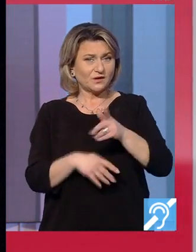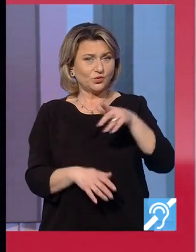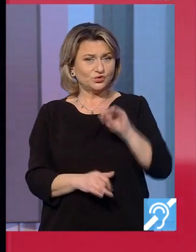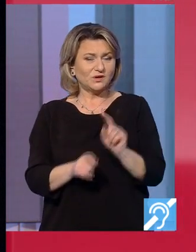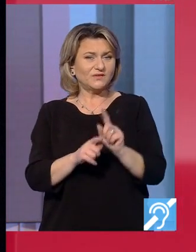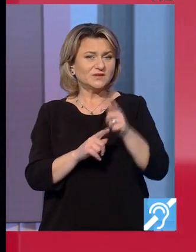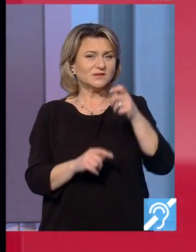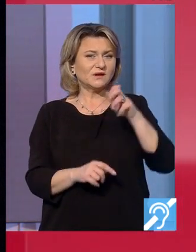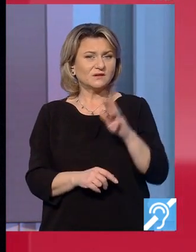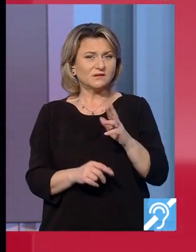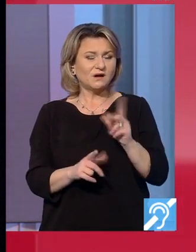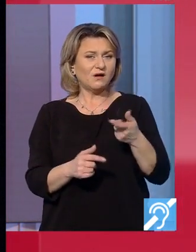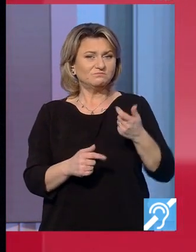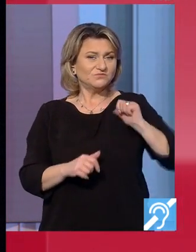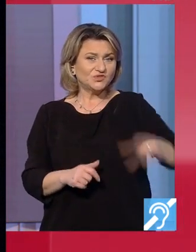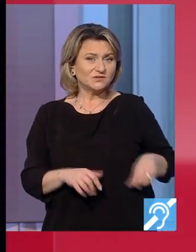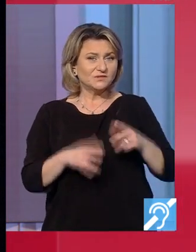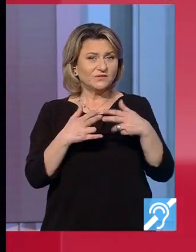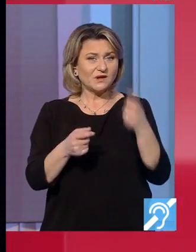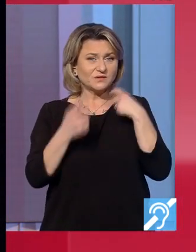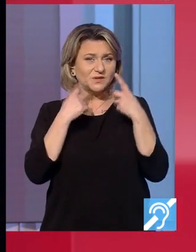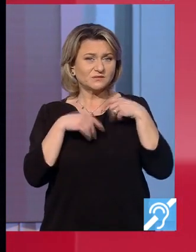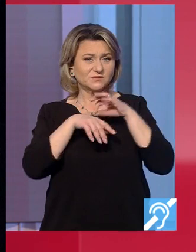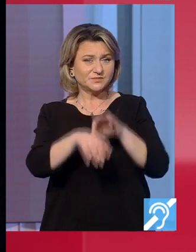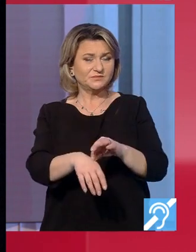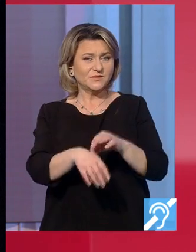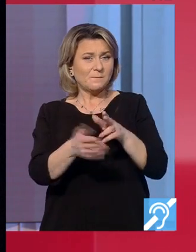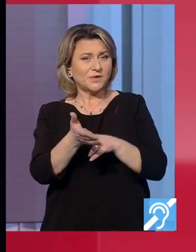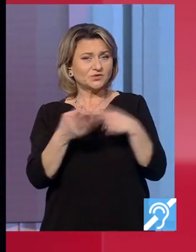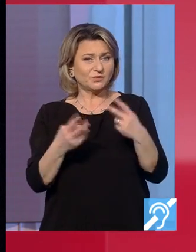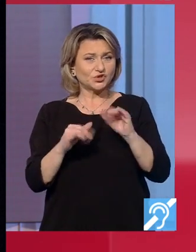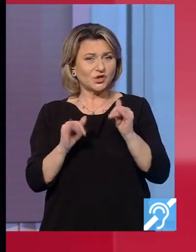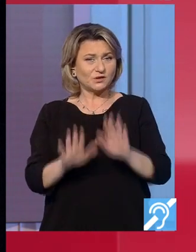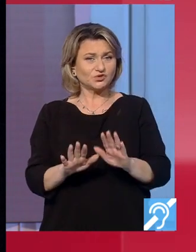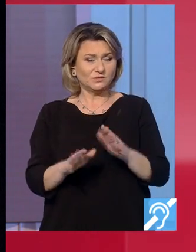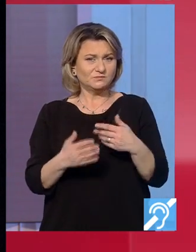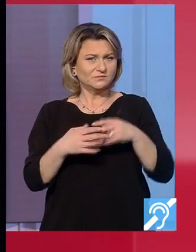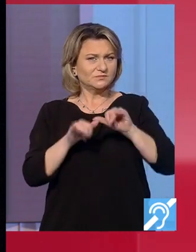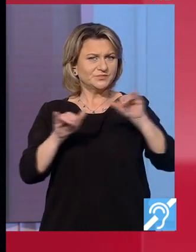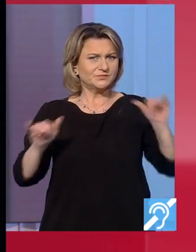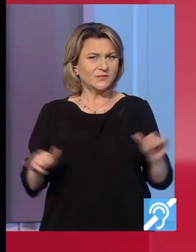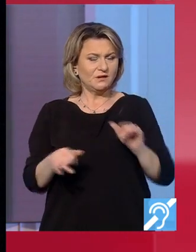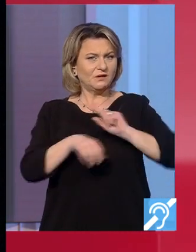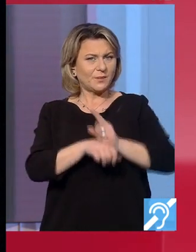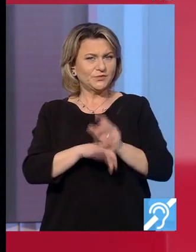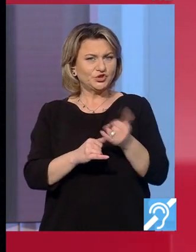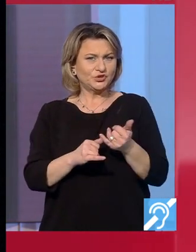ca designer de genți și fără experiență la conducerea unei mărci importante. Chiar și așa, acesta a evoluat rapid și a